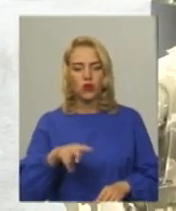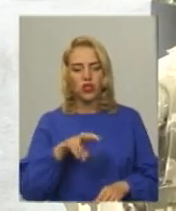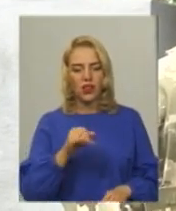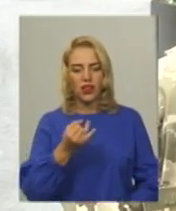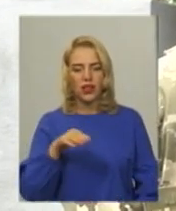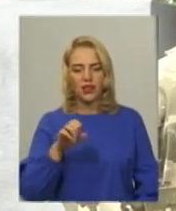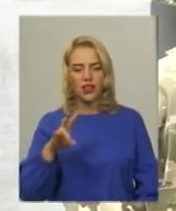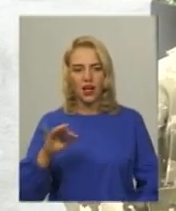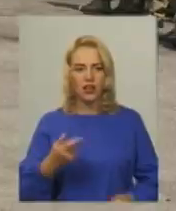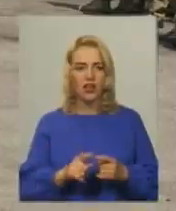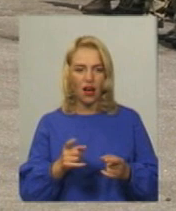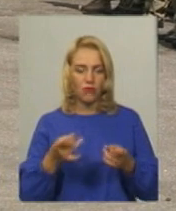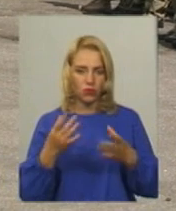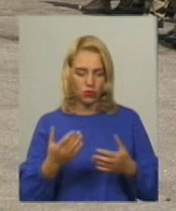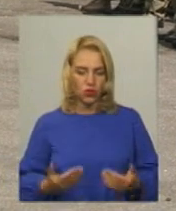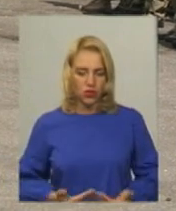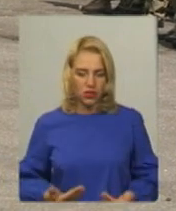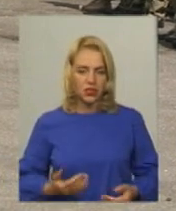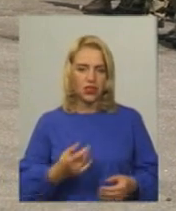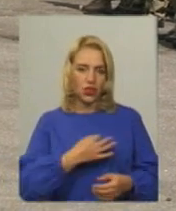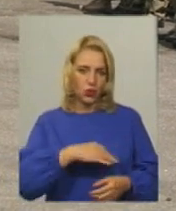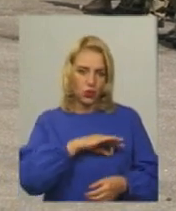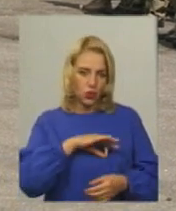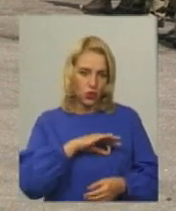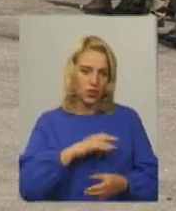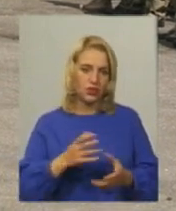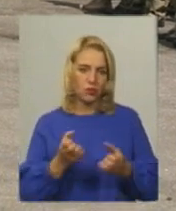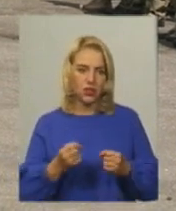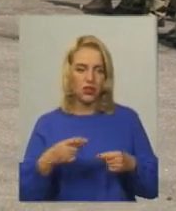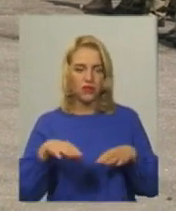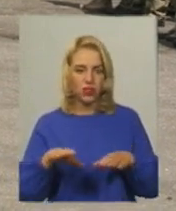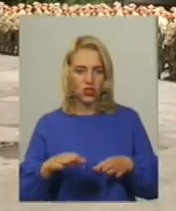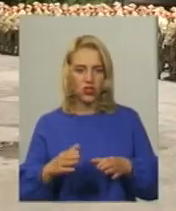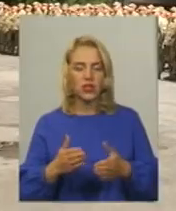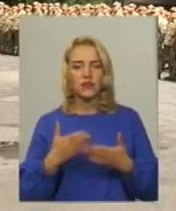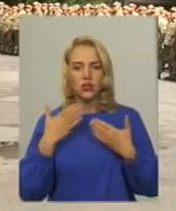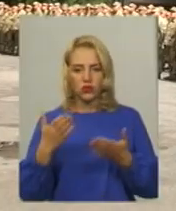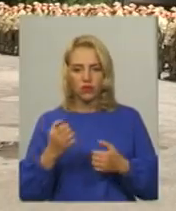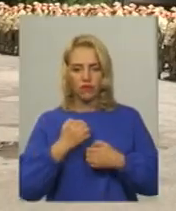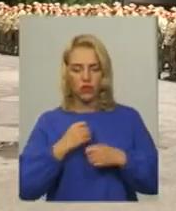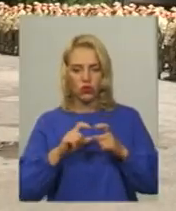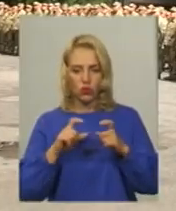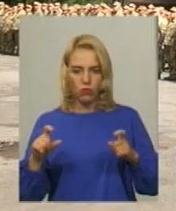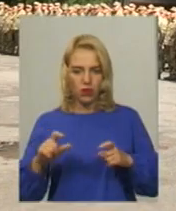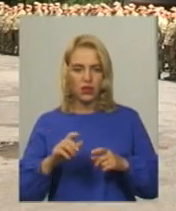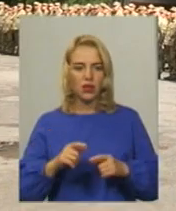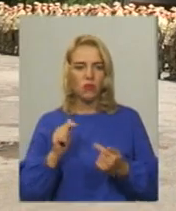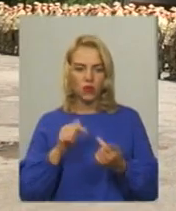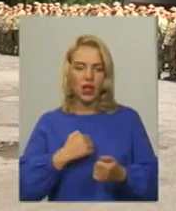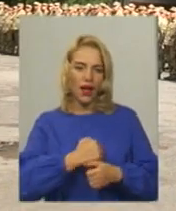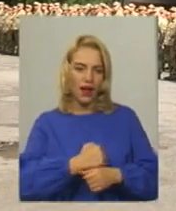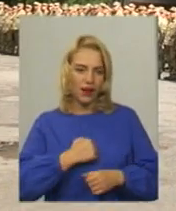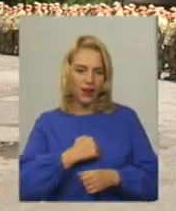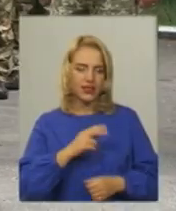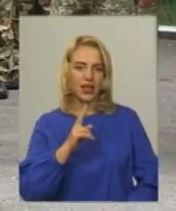цивільному житті юрист Роман Лабудзинський каже, прийняв рішення звернутися у військомат після агресії Росії проти наших моряків у Керчі У військоматі йому